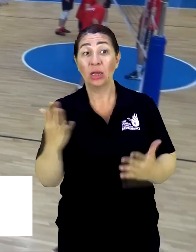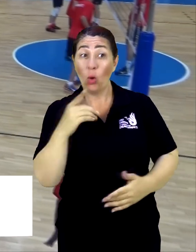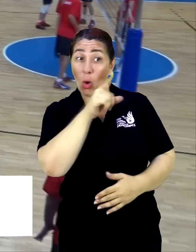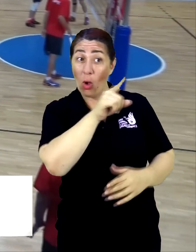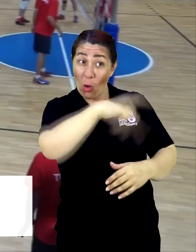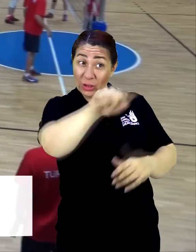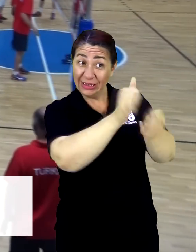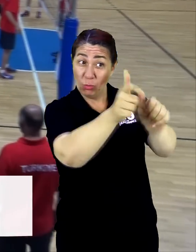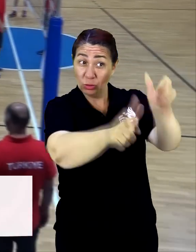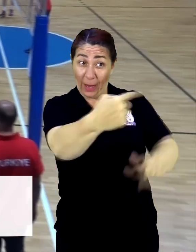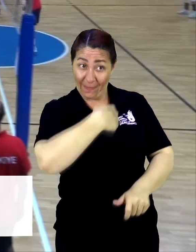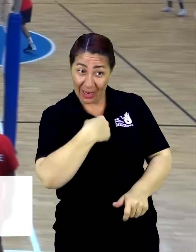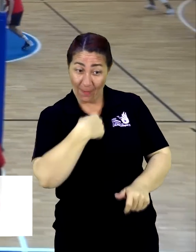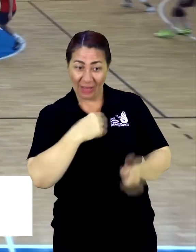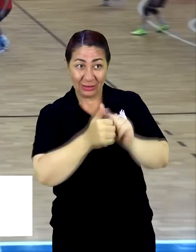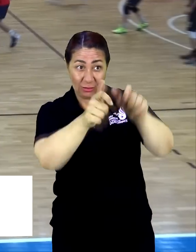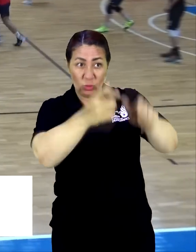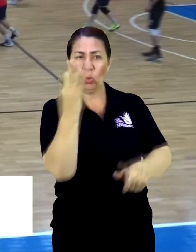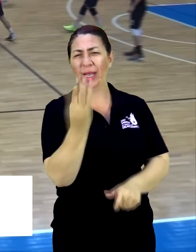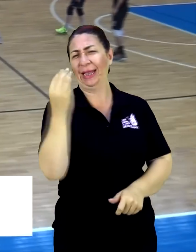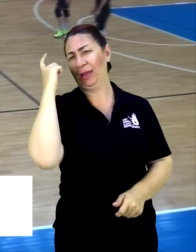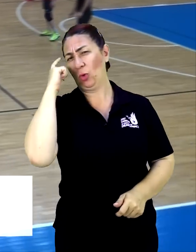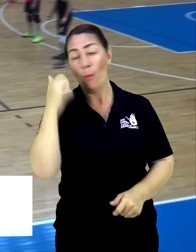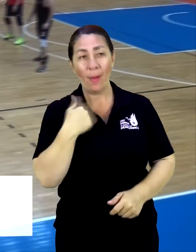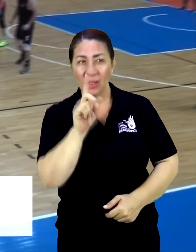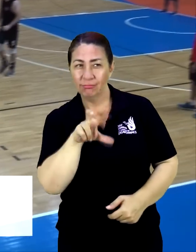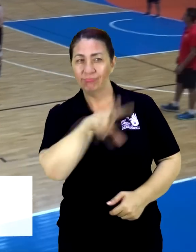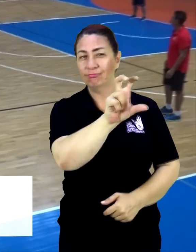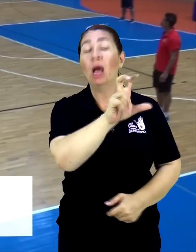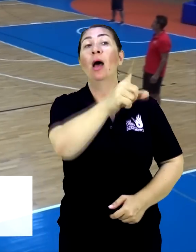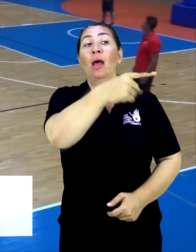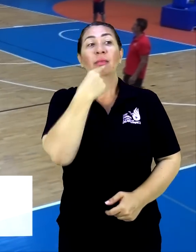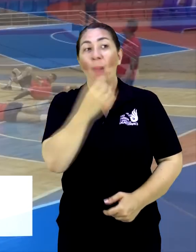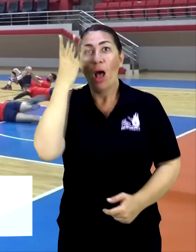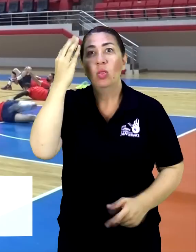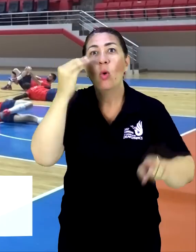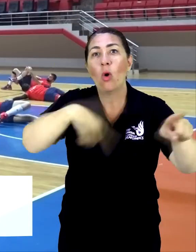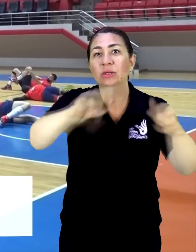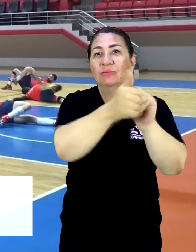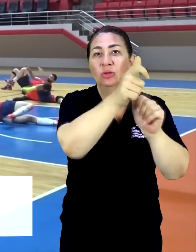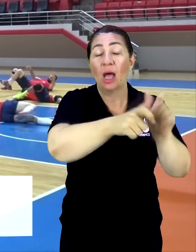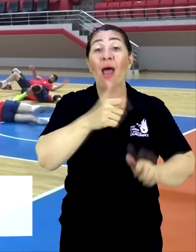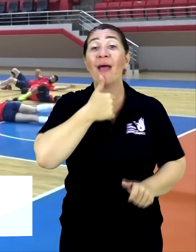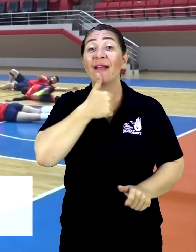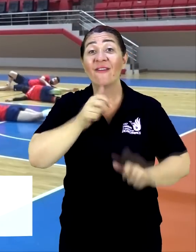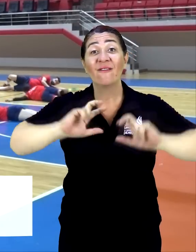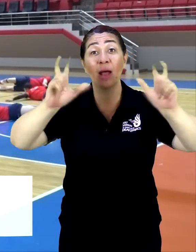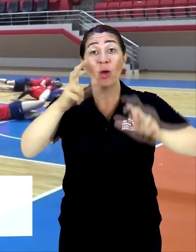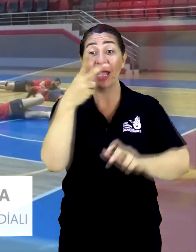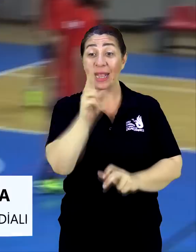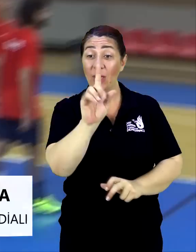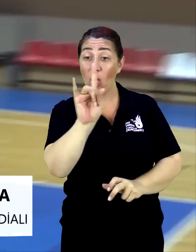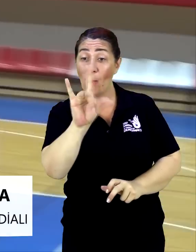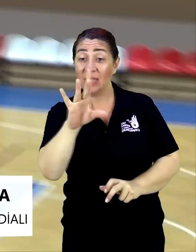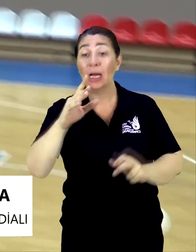mutlu etmek için uğraş veriyoruz. Artık onlar beni, ben onları çok iyi tanıyorum. Artık benim bir bakışımdan dahi benim ne demek istediğimi